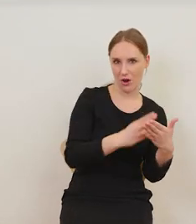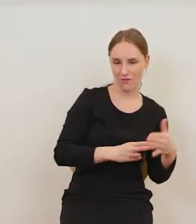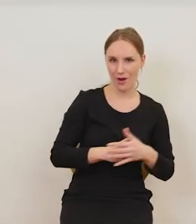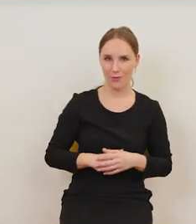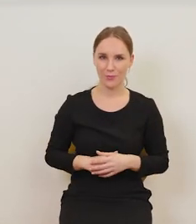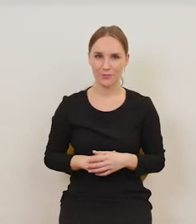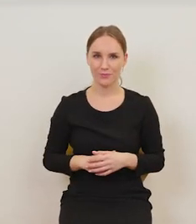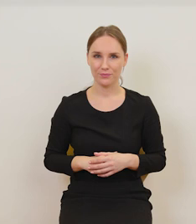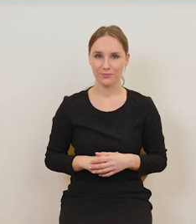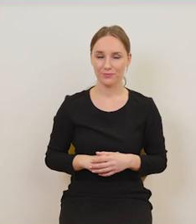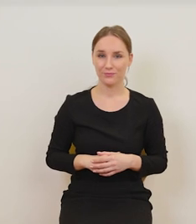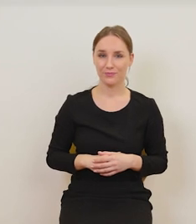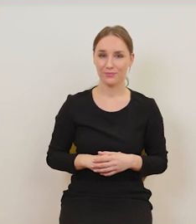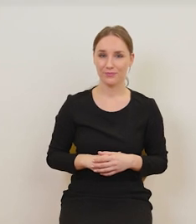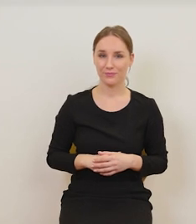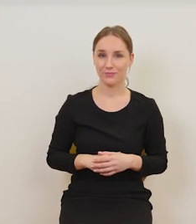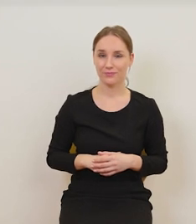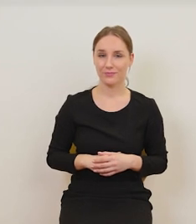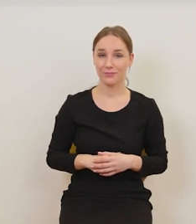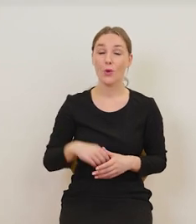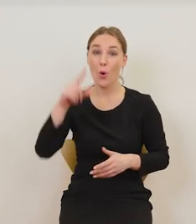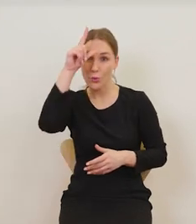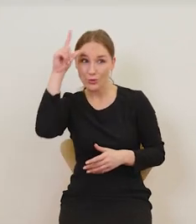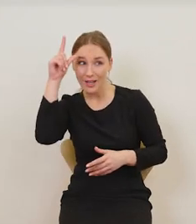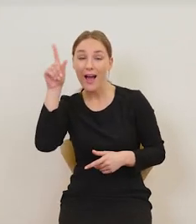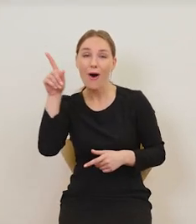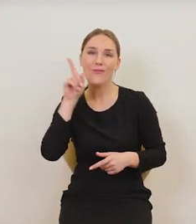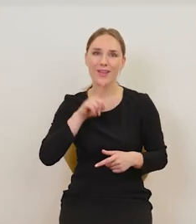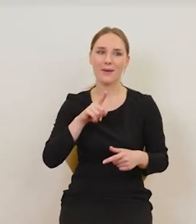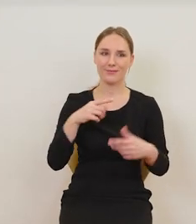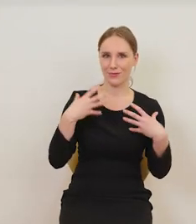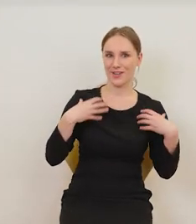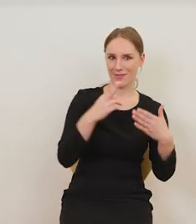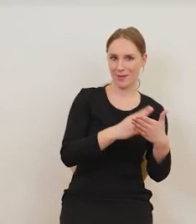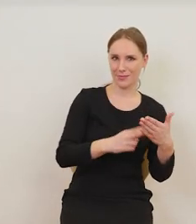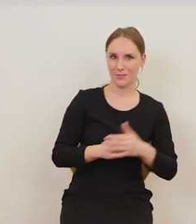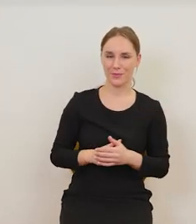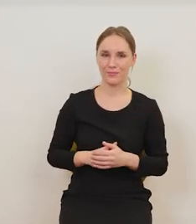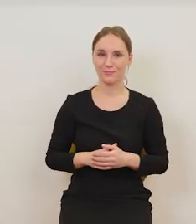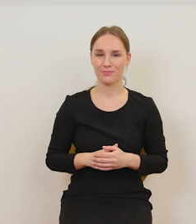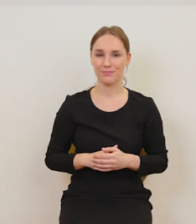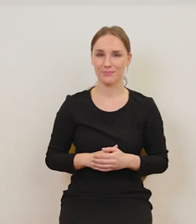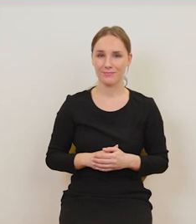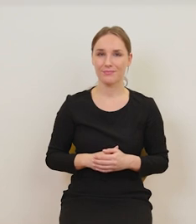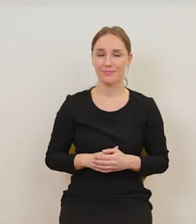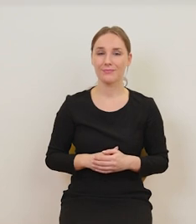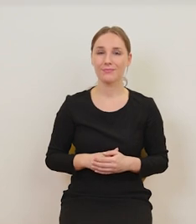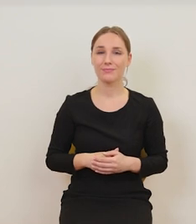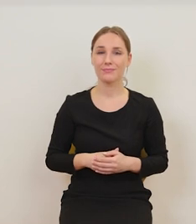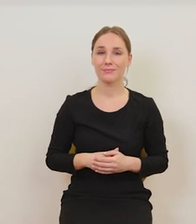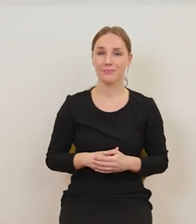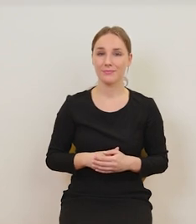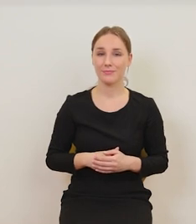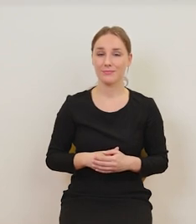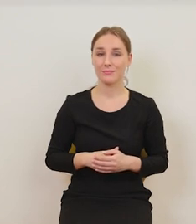Czyli zwierzęta w roli ludzi. I tutaj mamy tytuł obrazu Siedzą psy przy stole